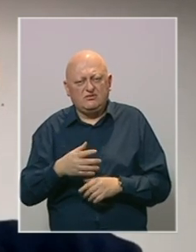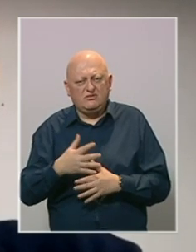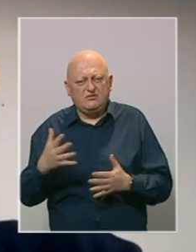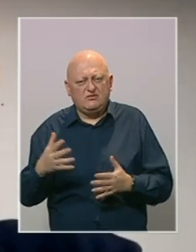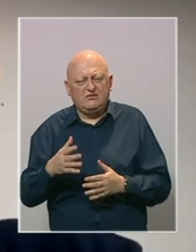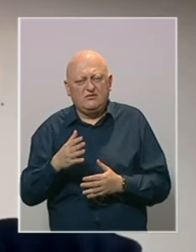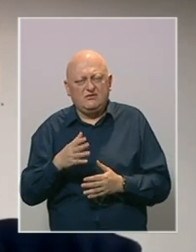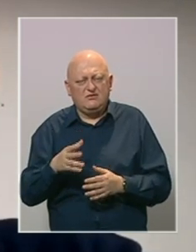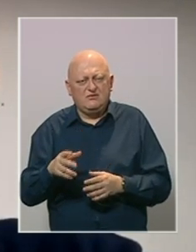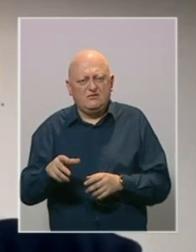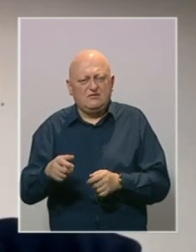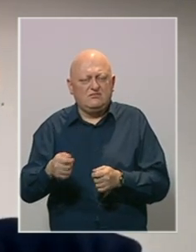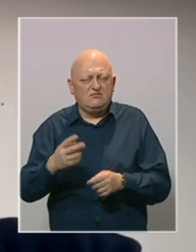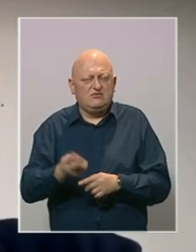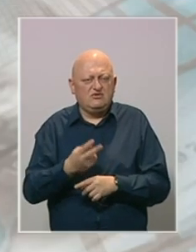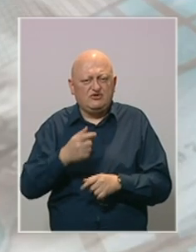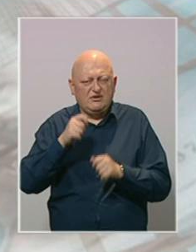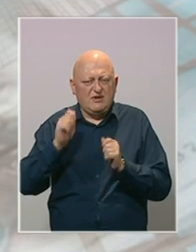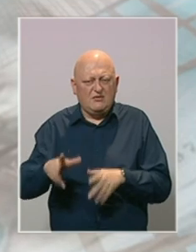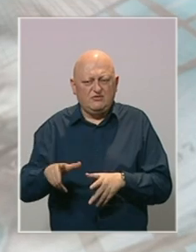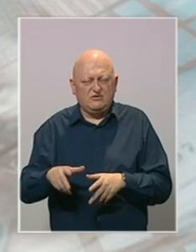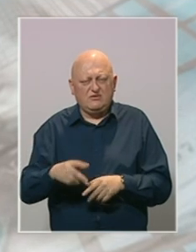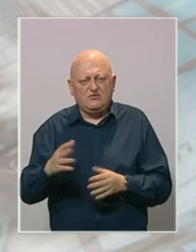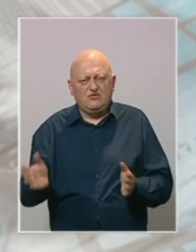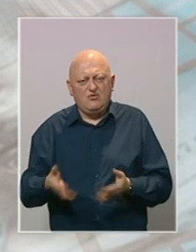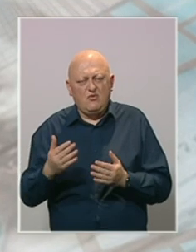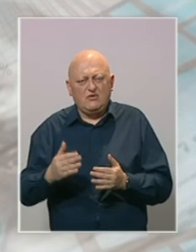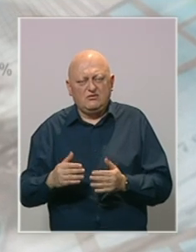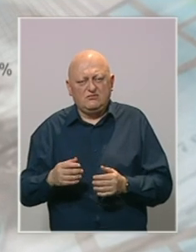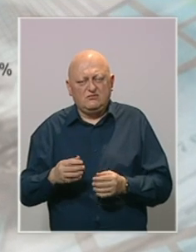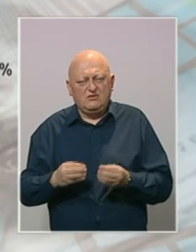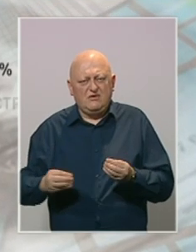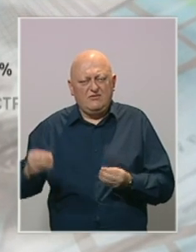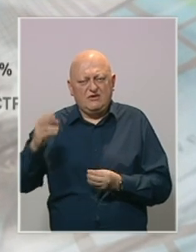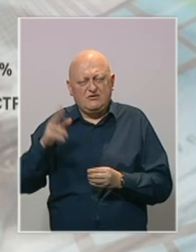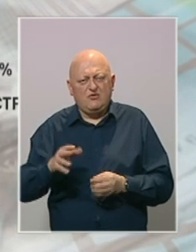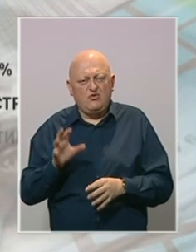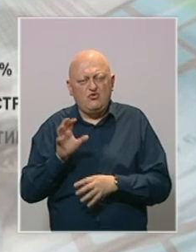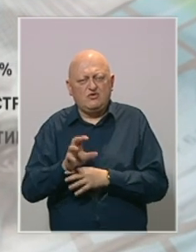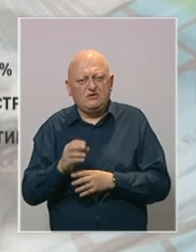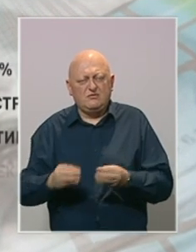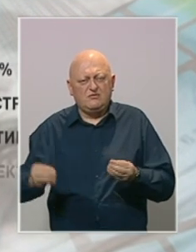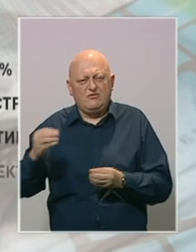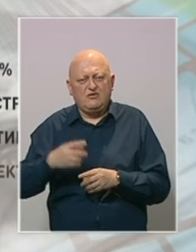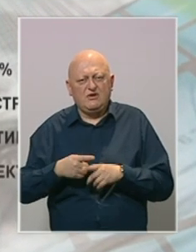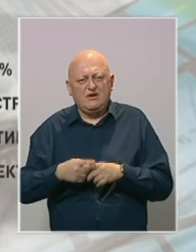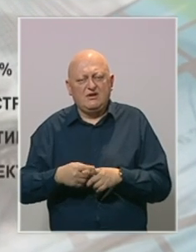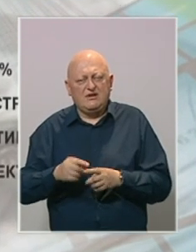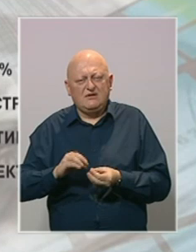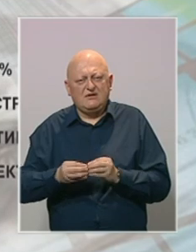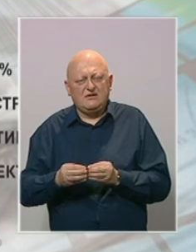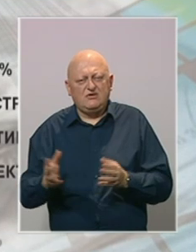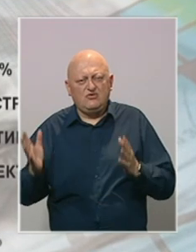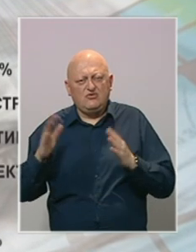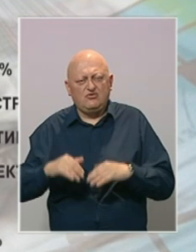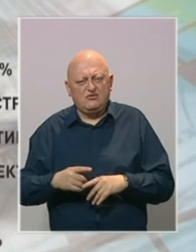deograđanje same te zemlje da je napusti. Uz ubrza nivo inflacije sve bi to moglo uticati i na povećanje kreditnih rizika ili